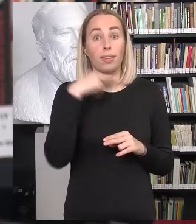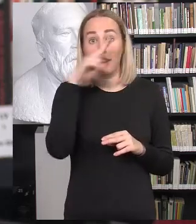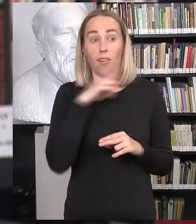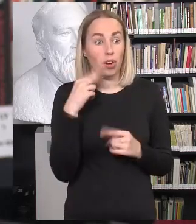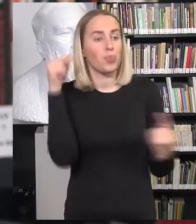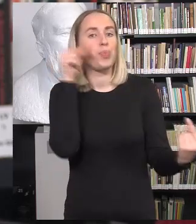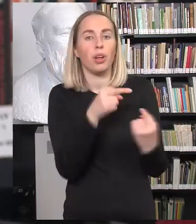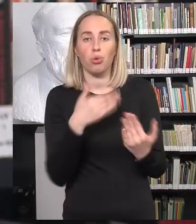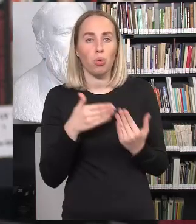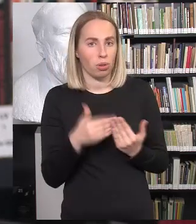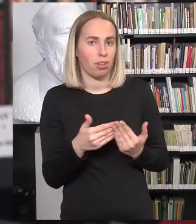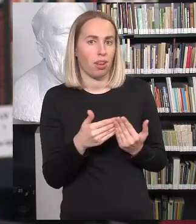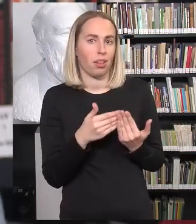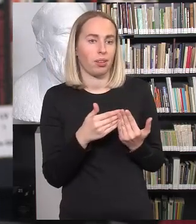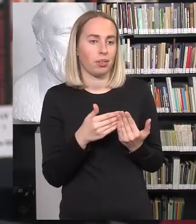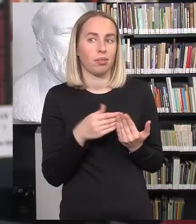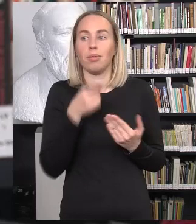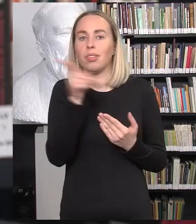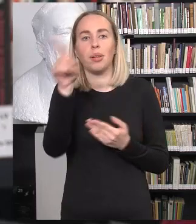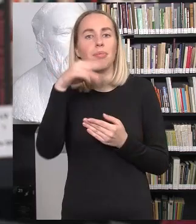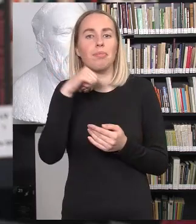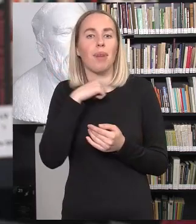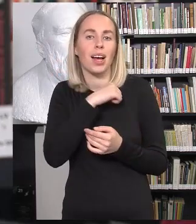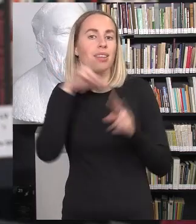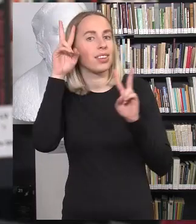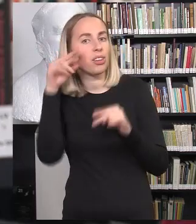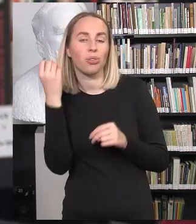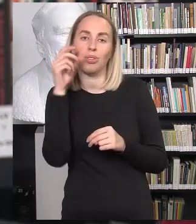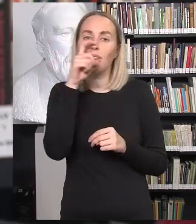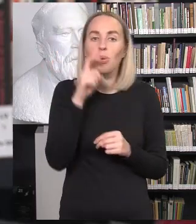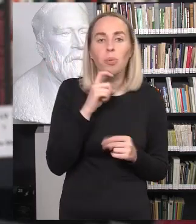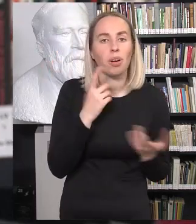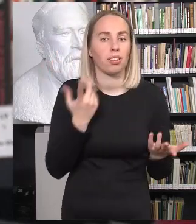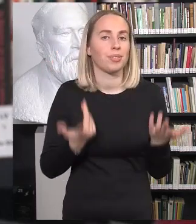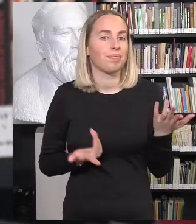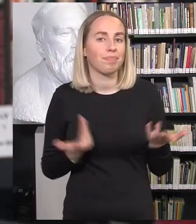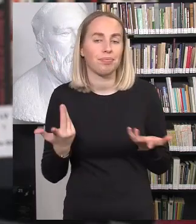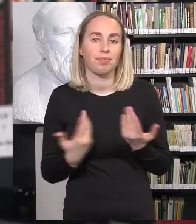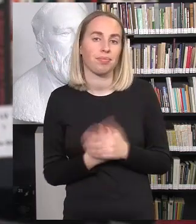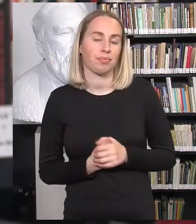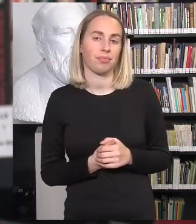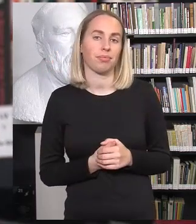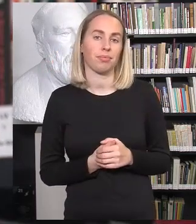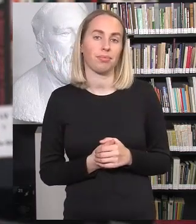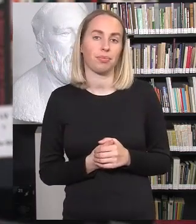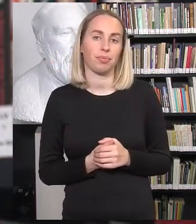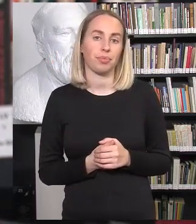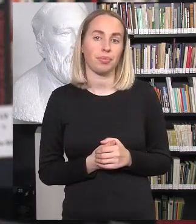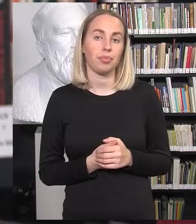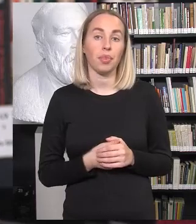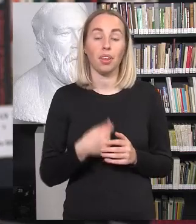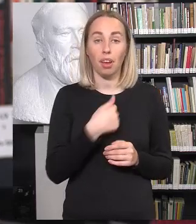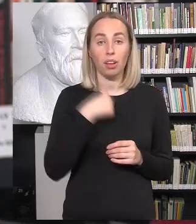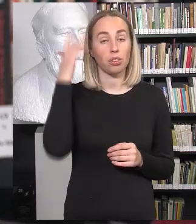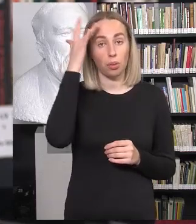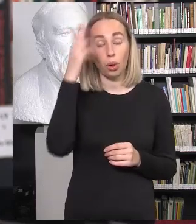to dėl, kad nelabai žino, nelabai supranta. Ir aš sakyčiau, kad turbūt tėvų tikslas